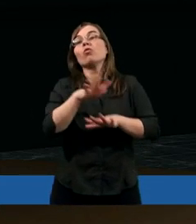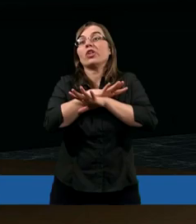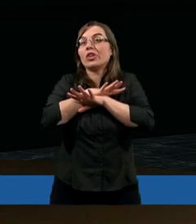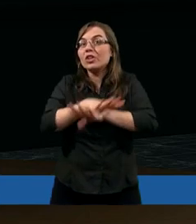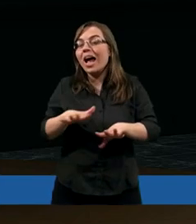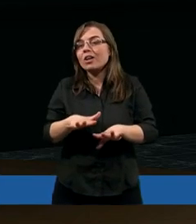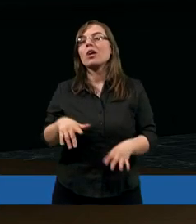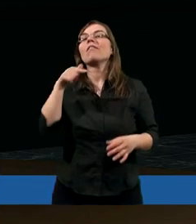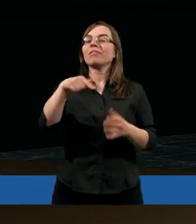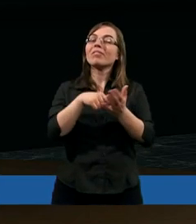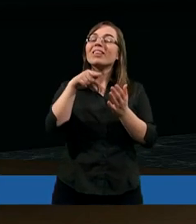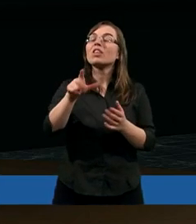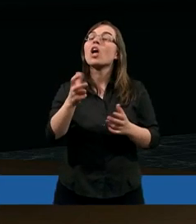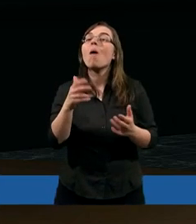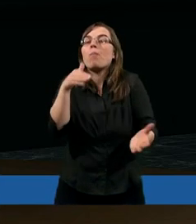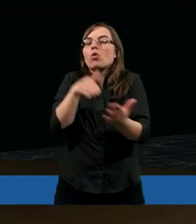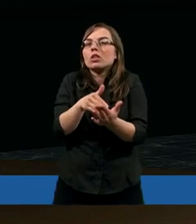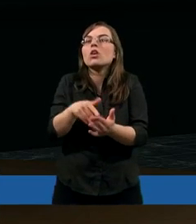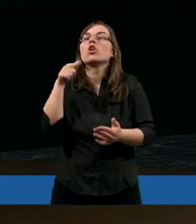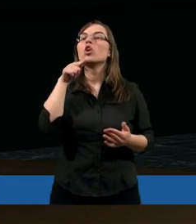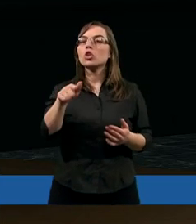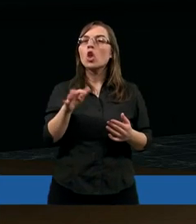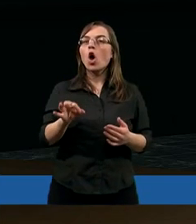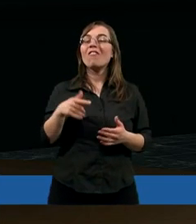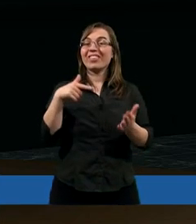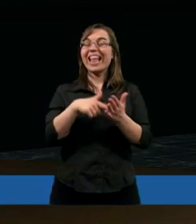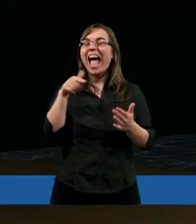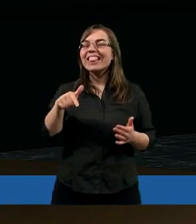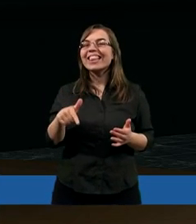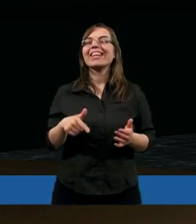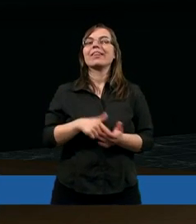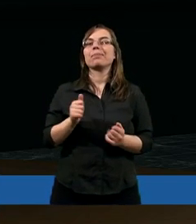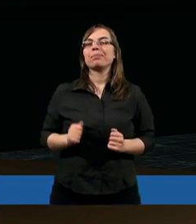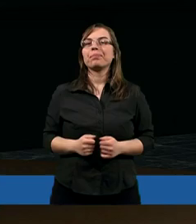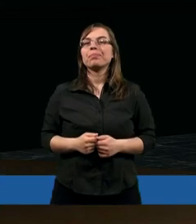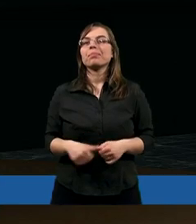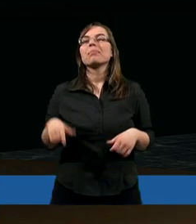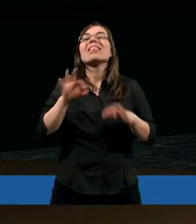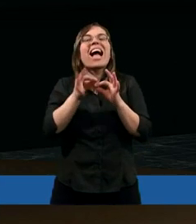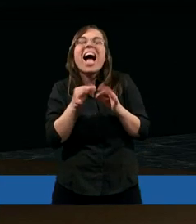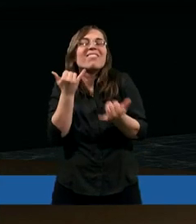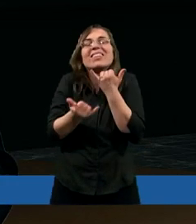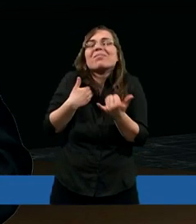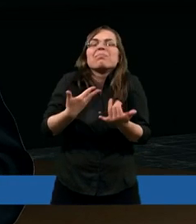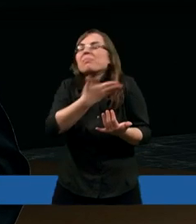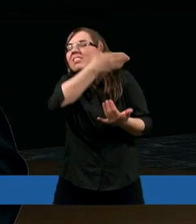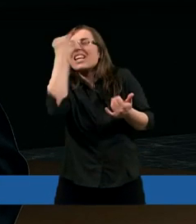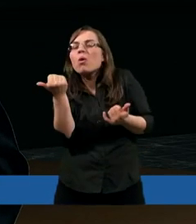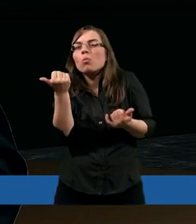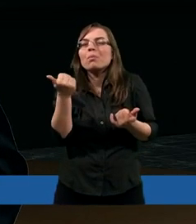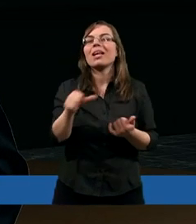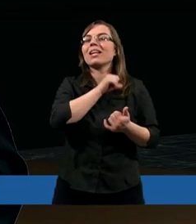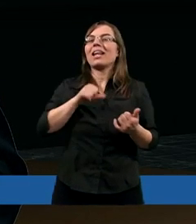szczerze, czego potrzebują, to wtedy, nawet jeśli nie umiałem tego